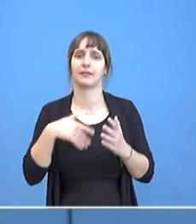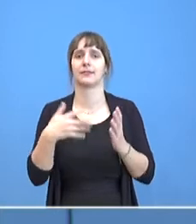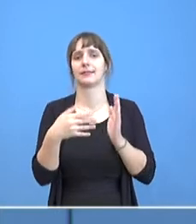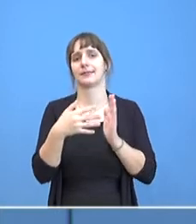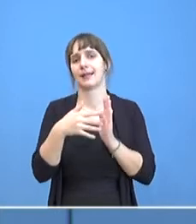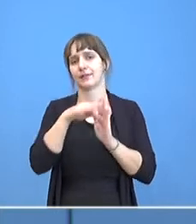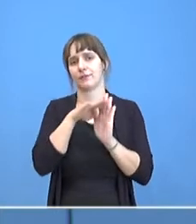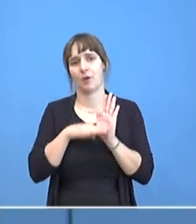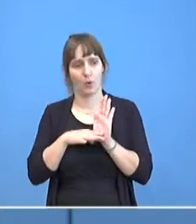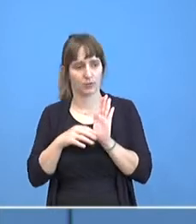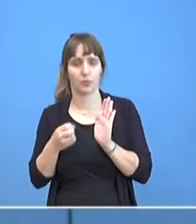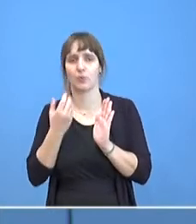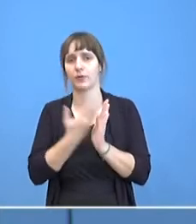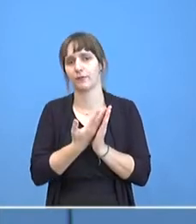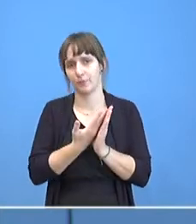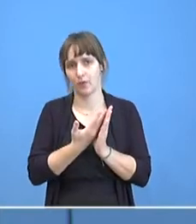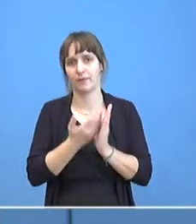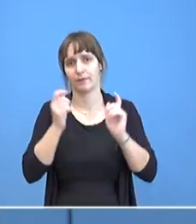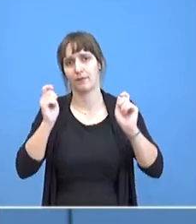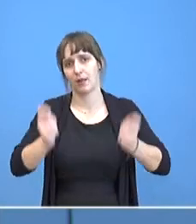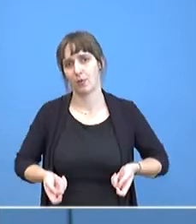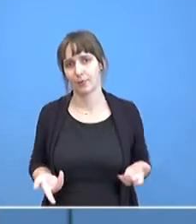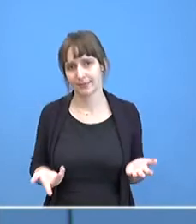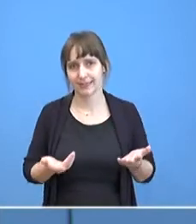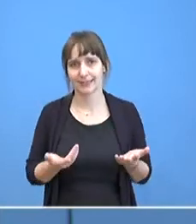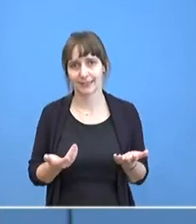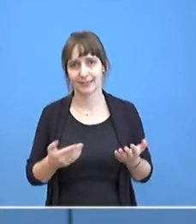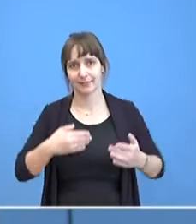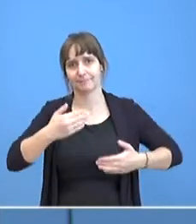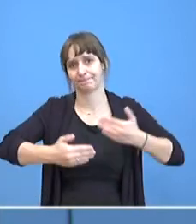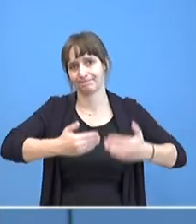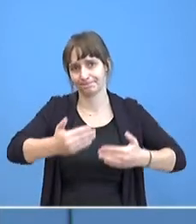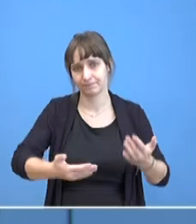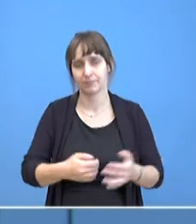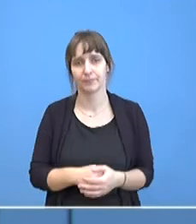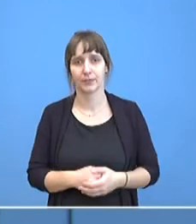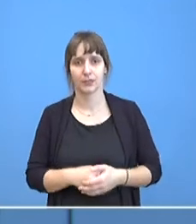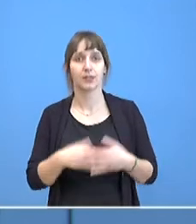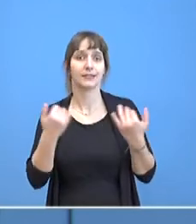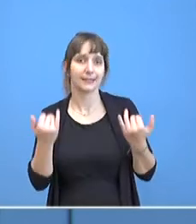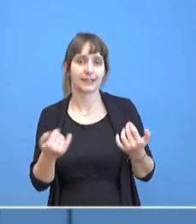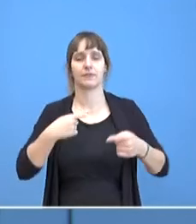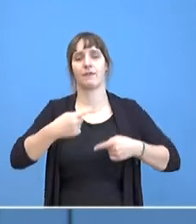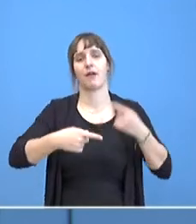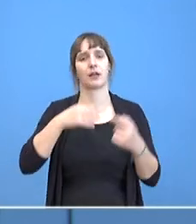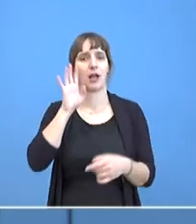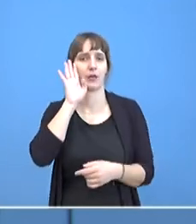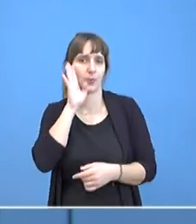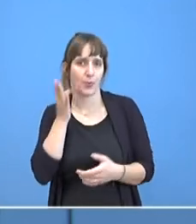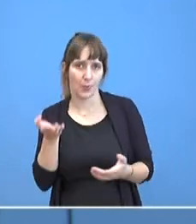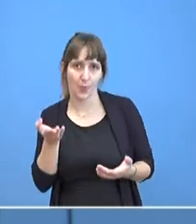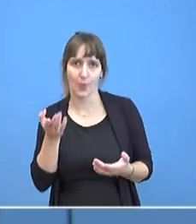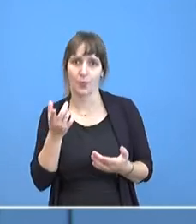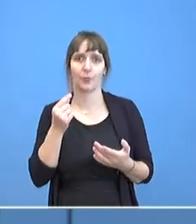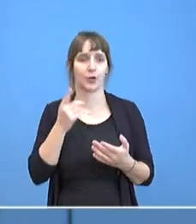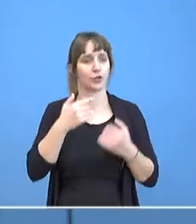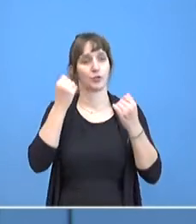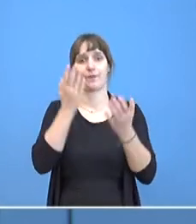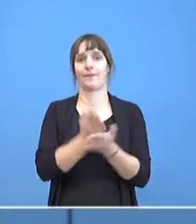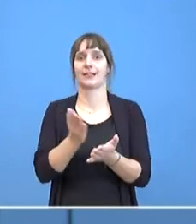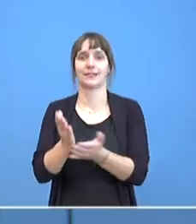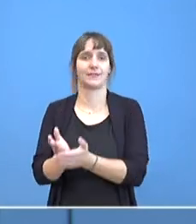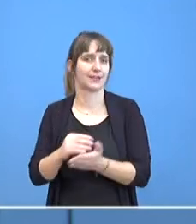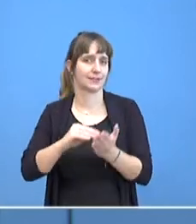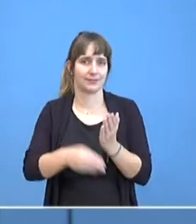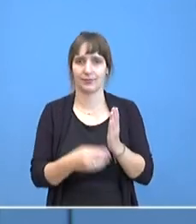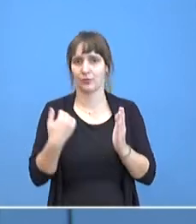auf den Weg gebracht haben. Wie gesagt, das ist zum Anhörungsverfahren. Das heißt, das ist alles nicht in Stein gemeißelt und da können